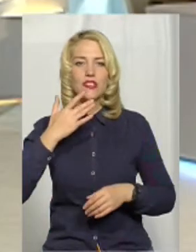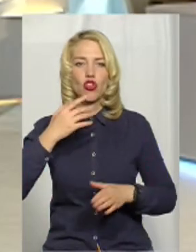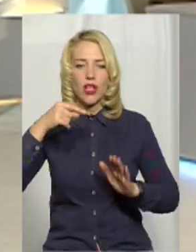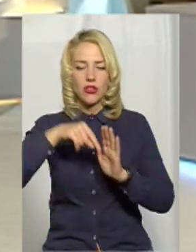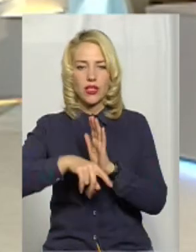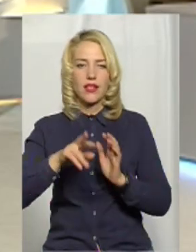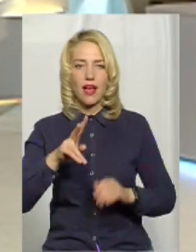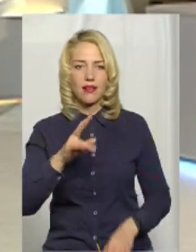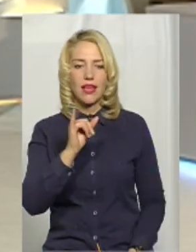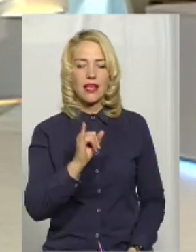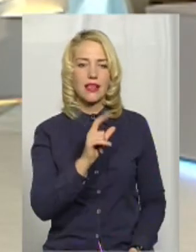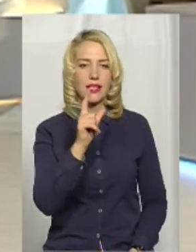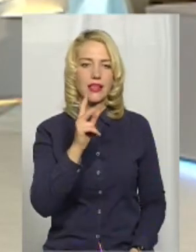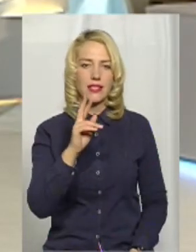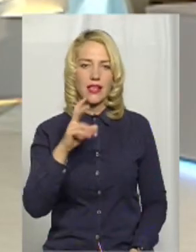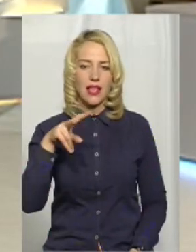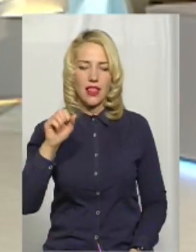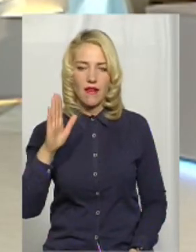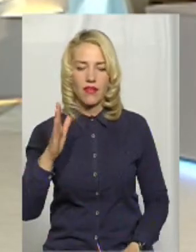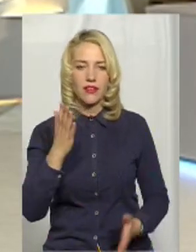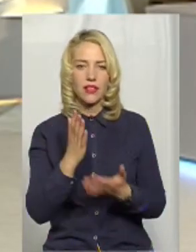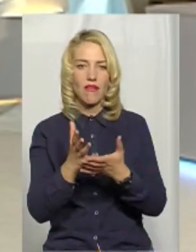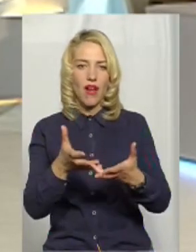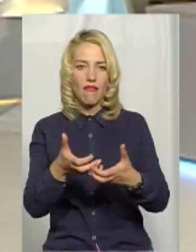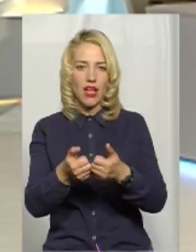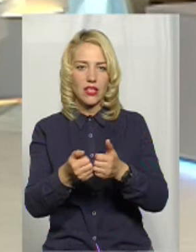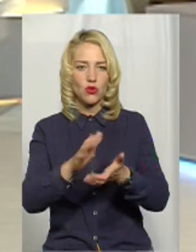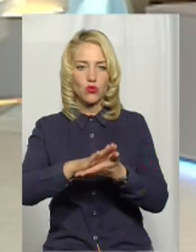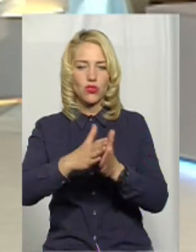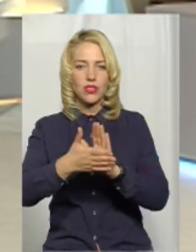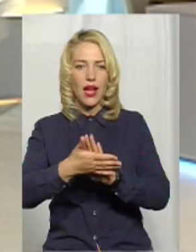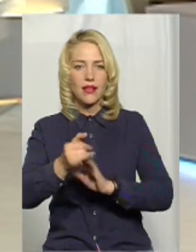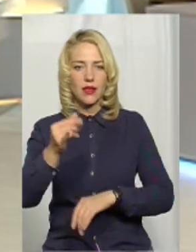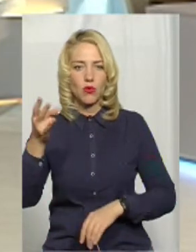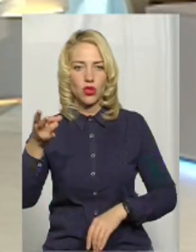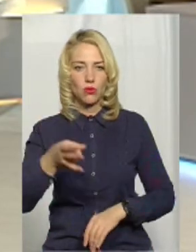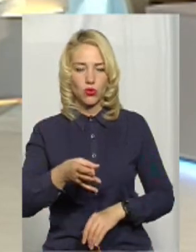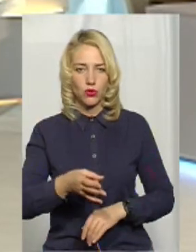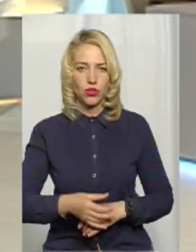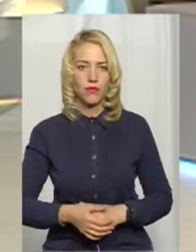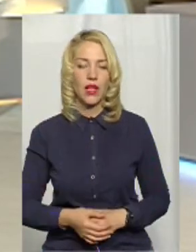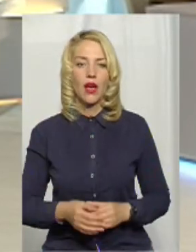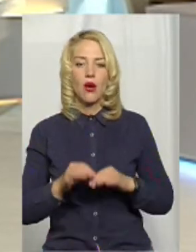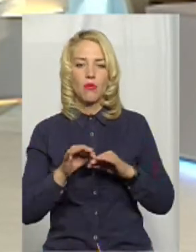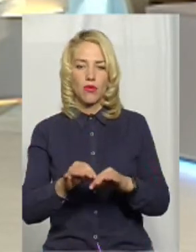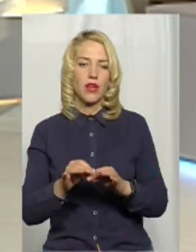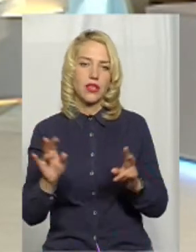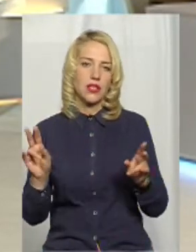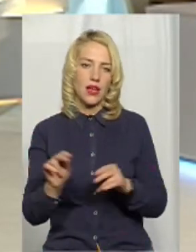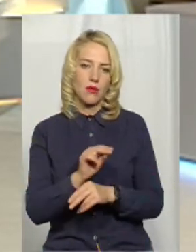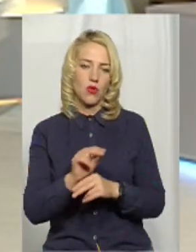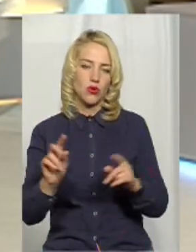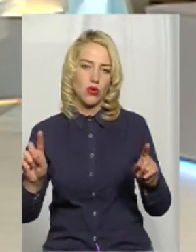в аварійному стані. І потребують проведення ремонтно